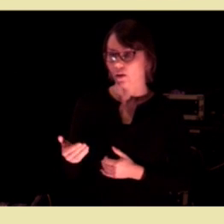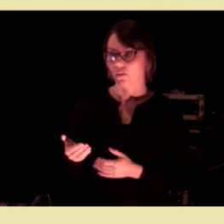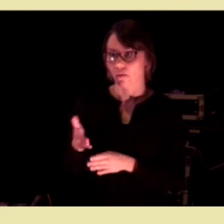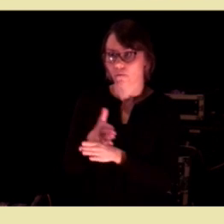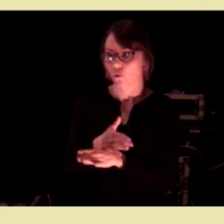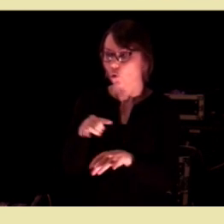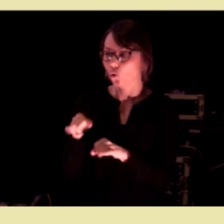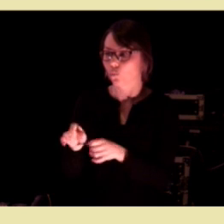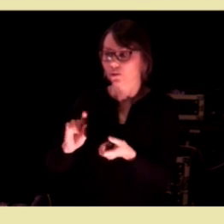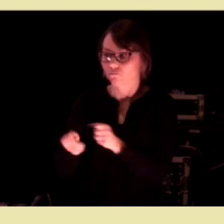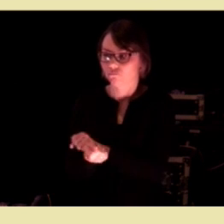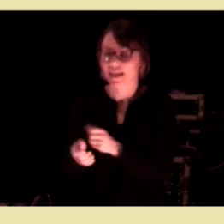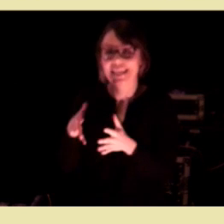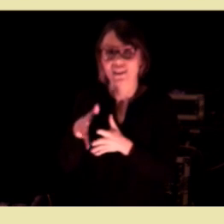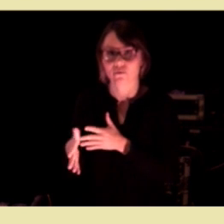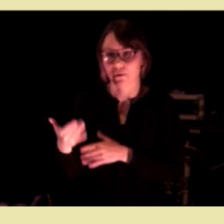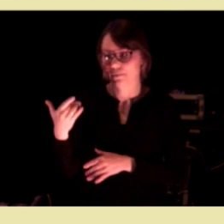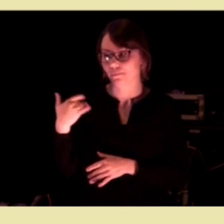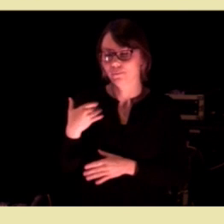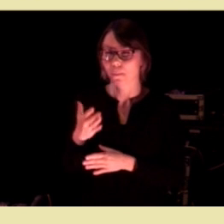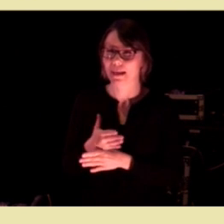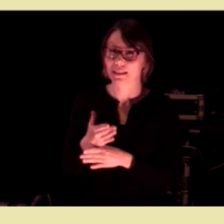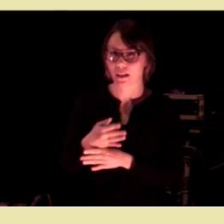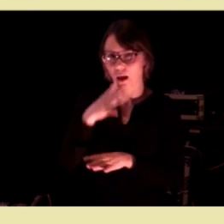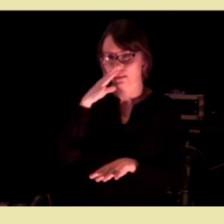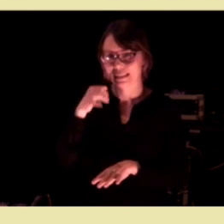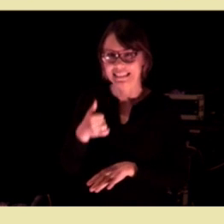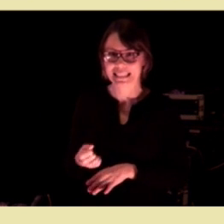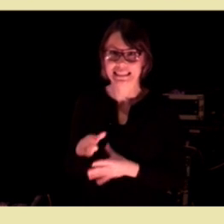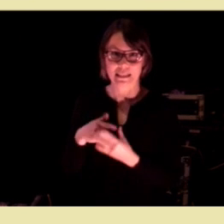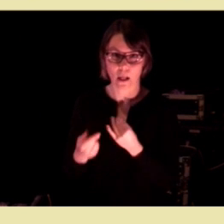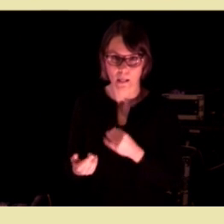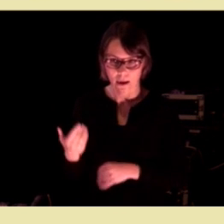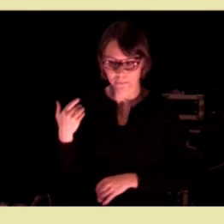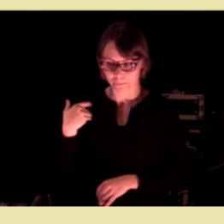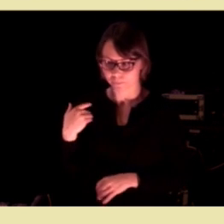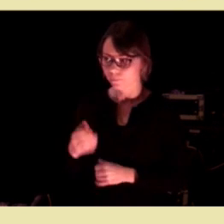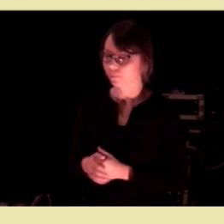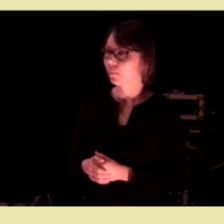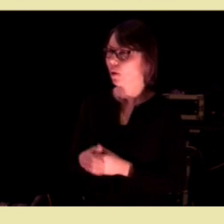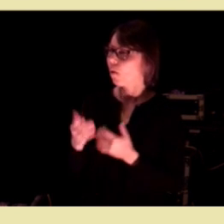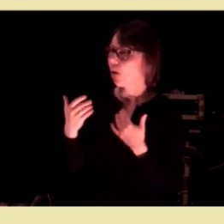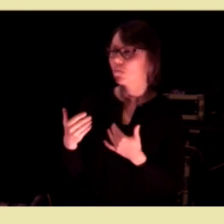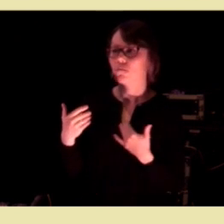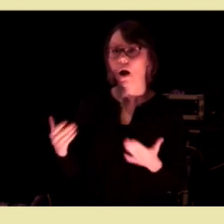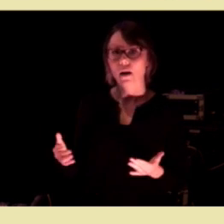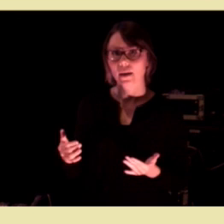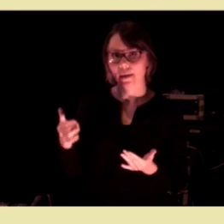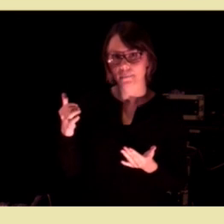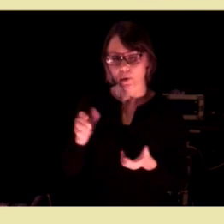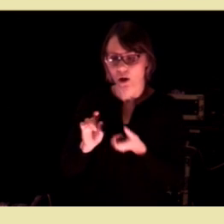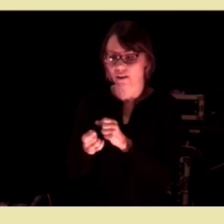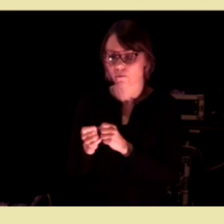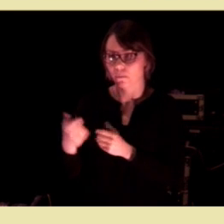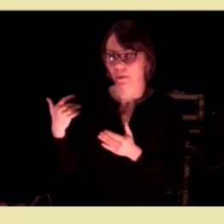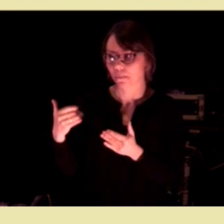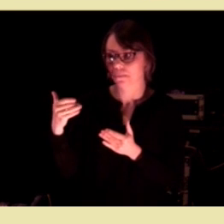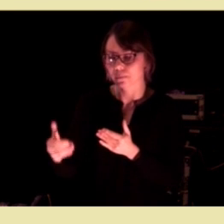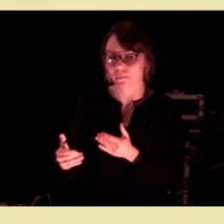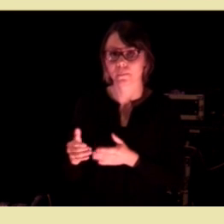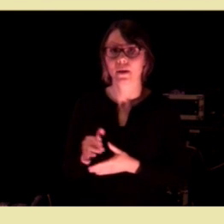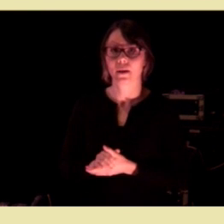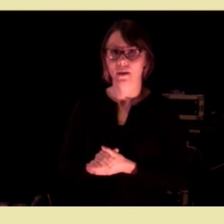forrige kommunereform ble gjennomført på midten av 60-tallet. Og veldig mange av disse reformene